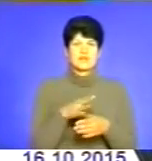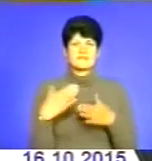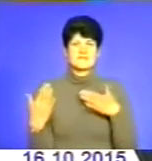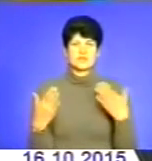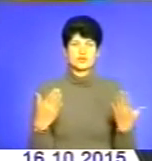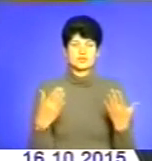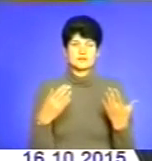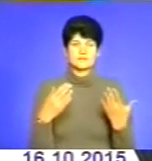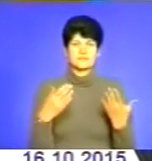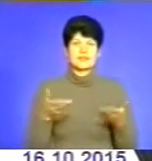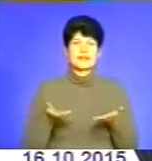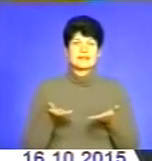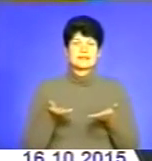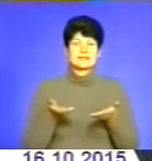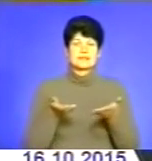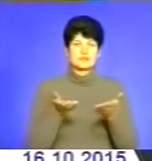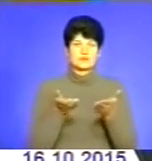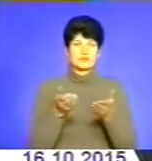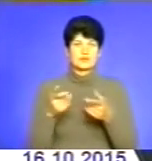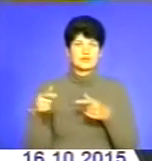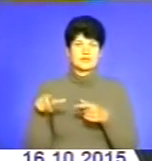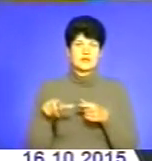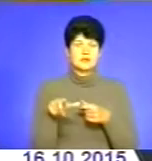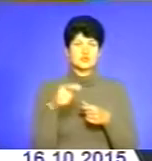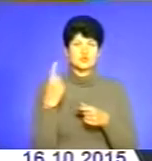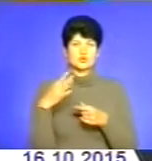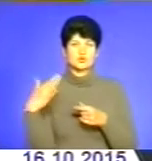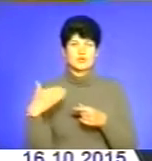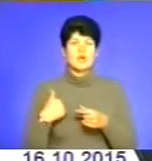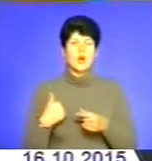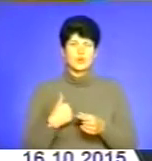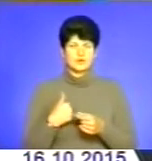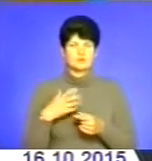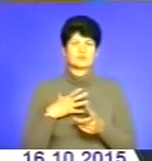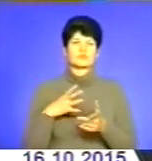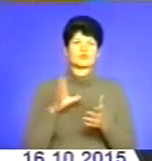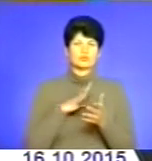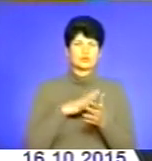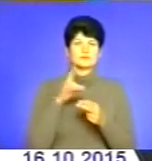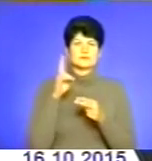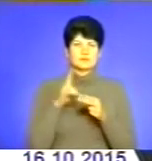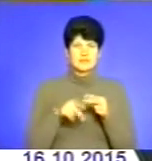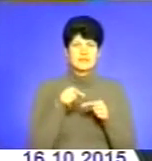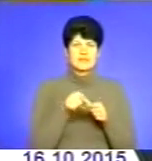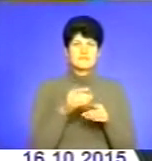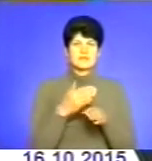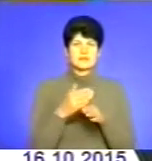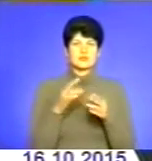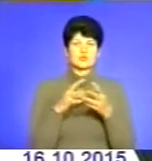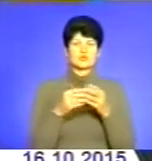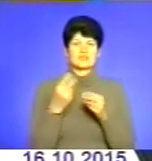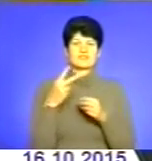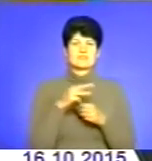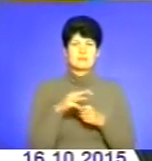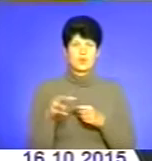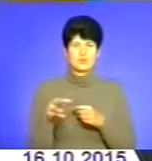лежеролерної траси. З одного боку, я хотів би, щоб вона була завершена. Там виділялася сума 20 мільйонів